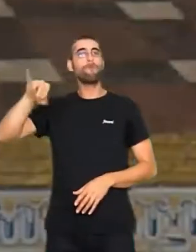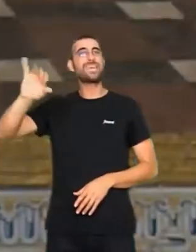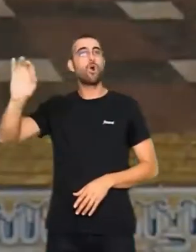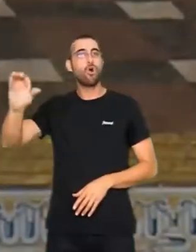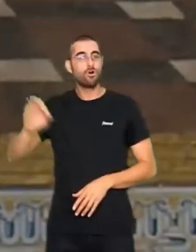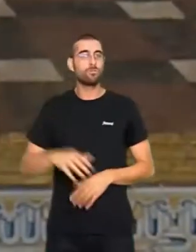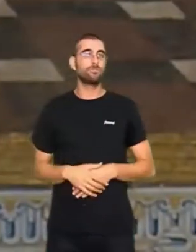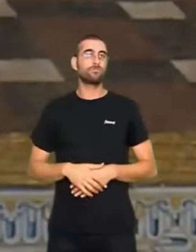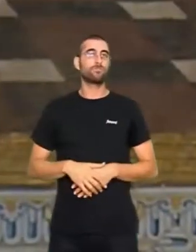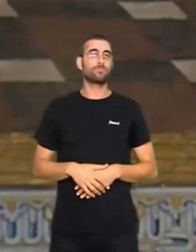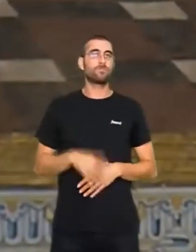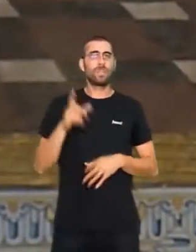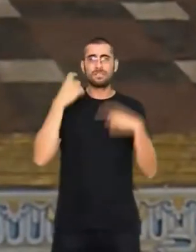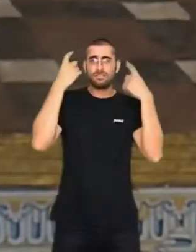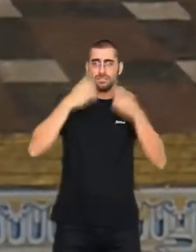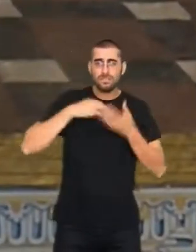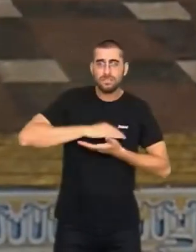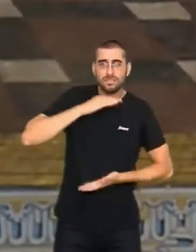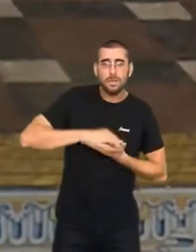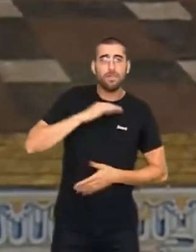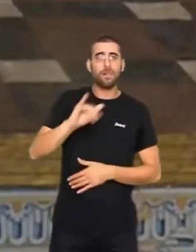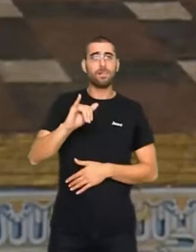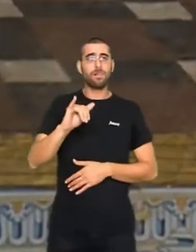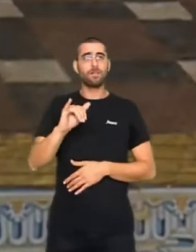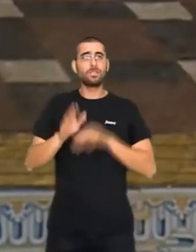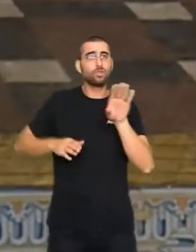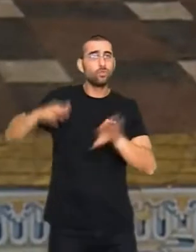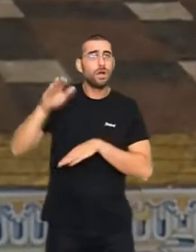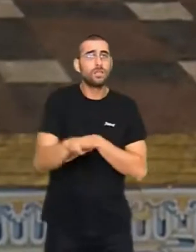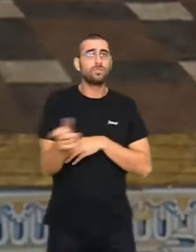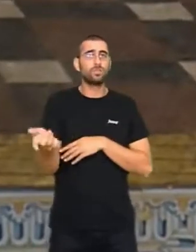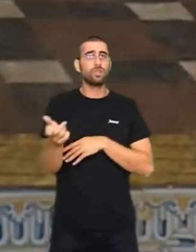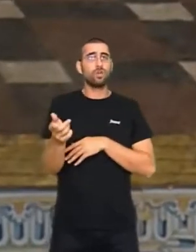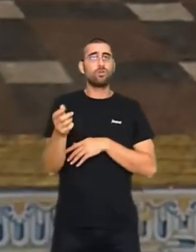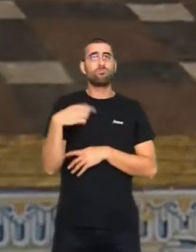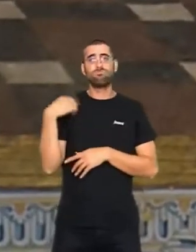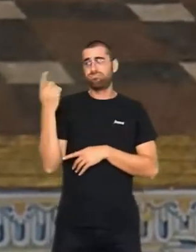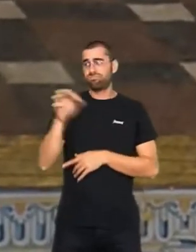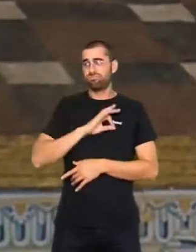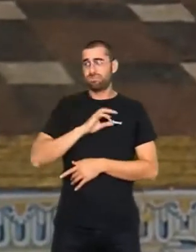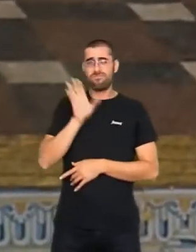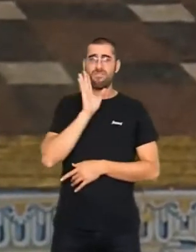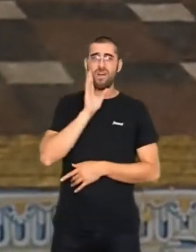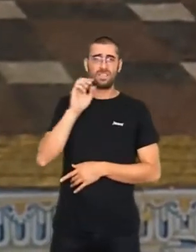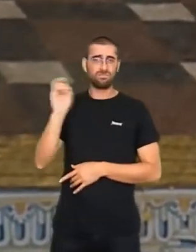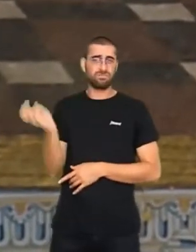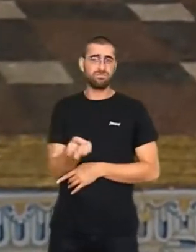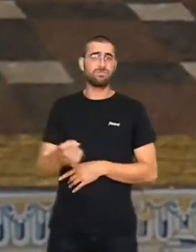Capacitat de superació o esforç, com el de Malón de Seón, Liliana Fernández i Roberto Bautista.